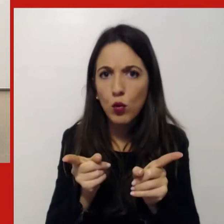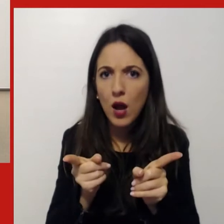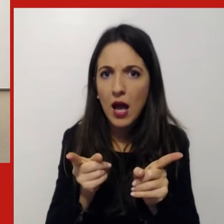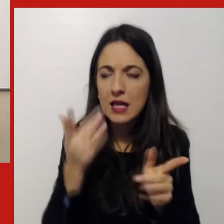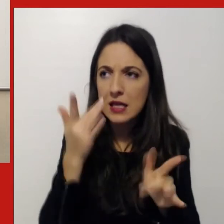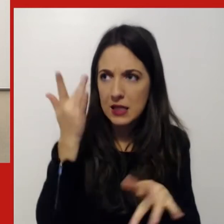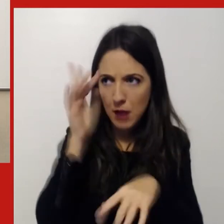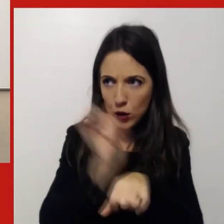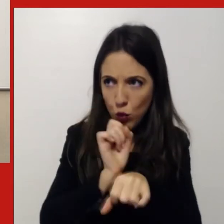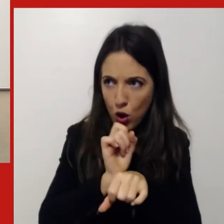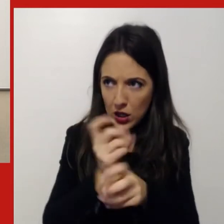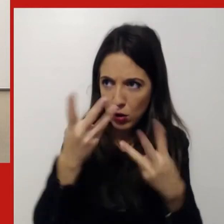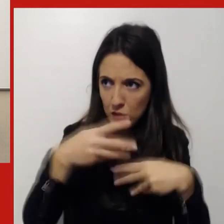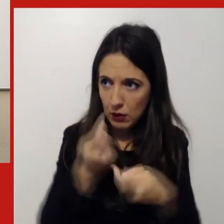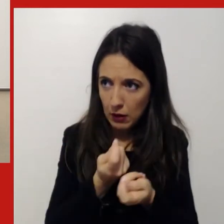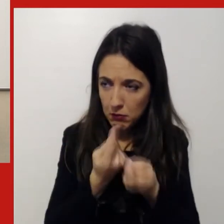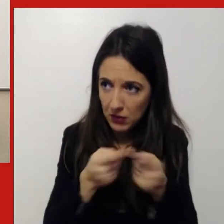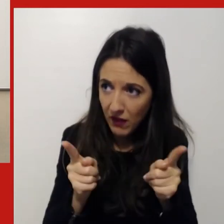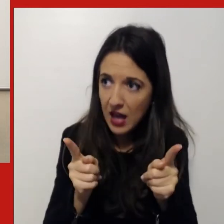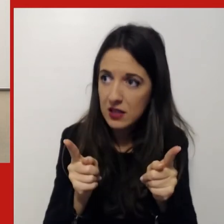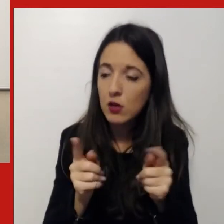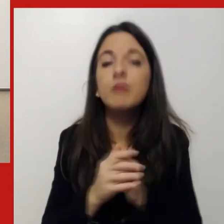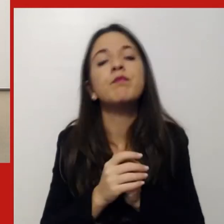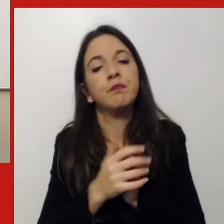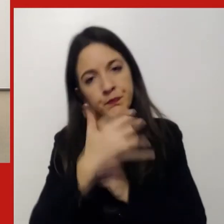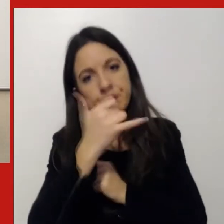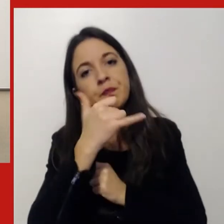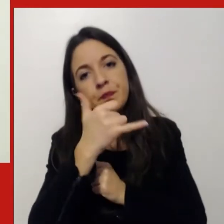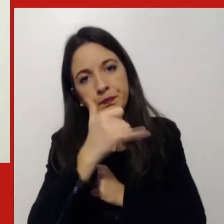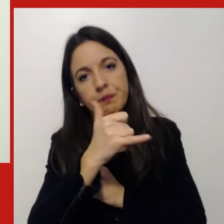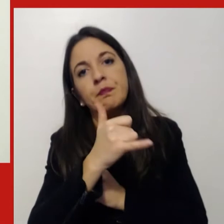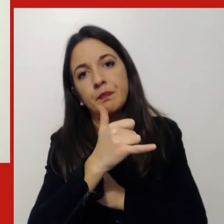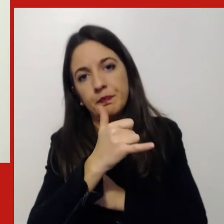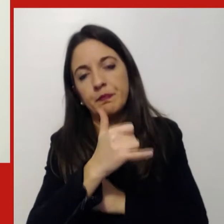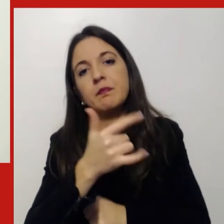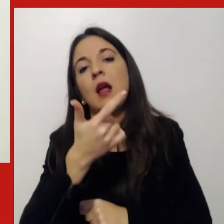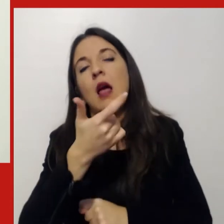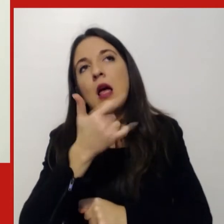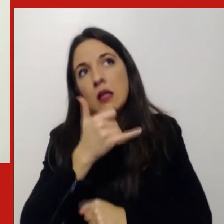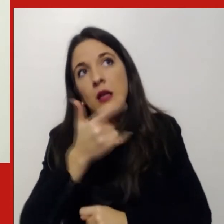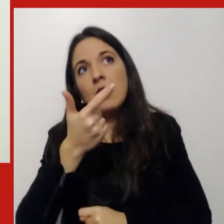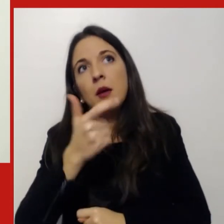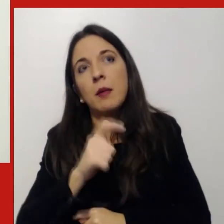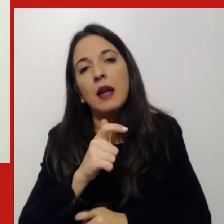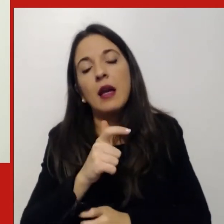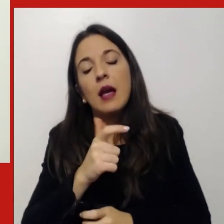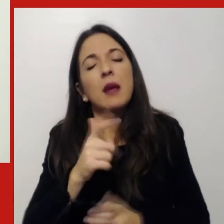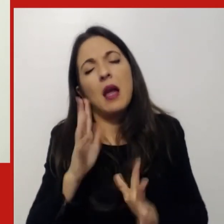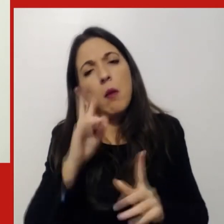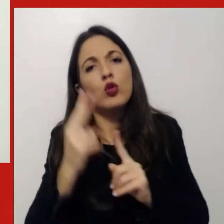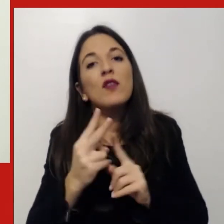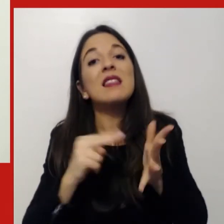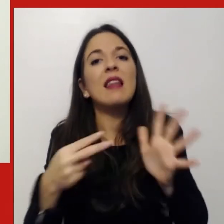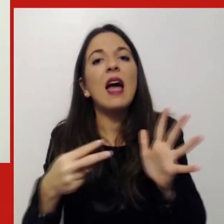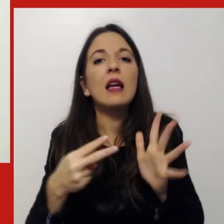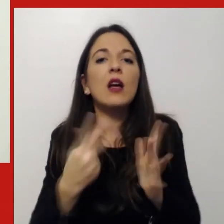Assolutamente, perché il vero tema, al di là di un tema tecnico, che ovviamente dipende un po' dal